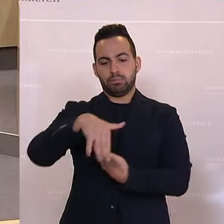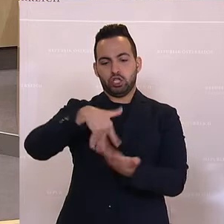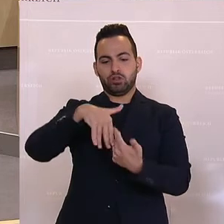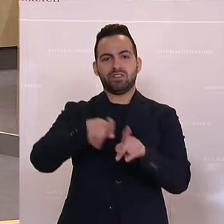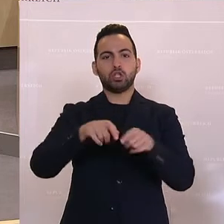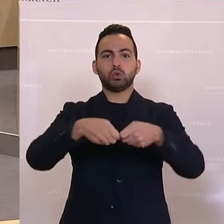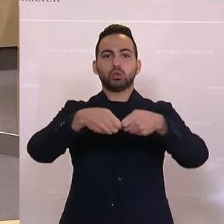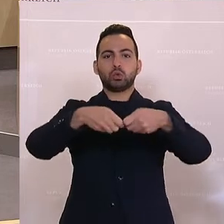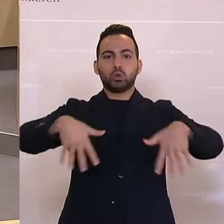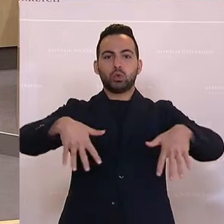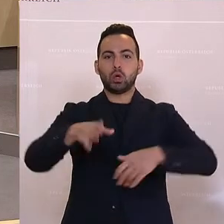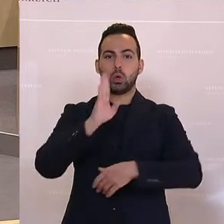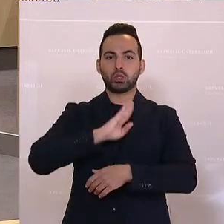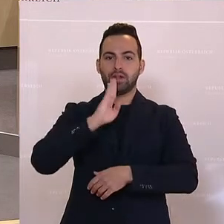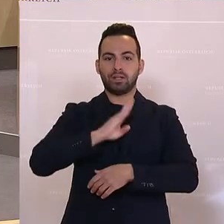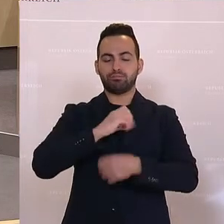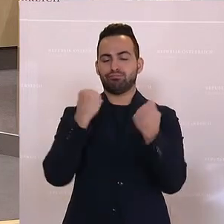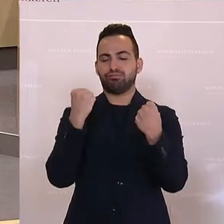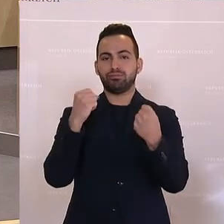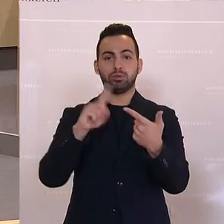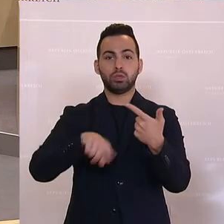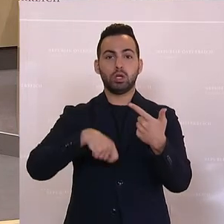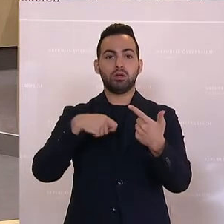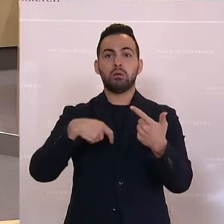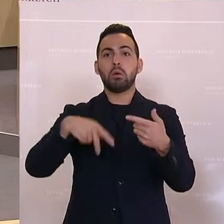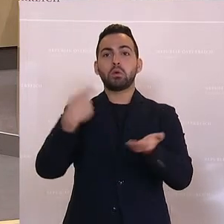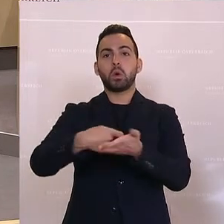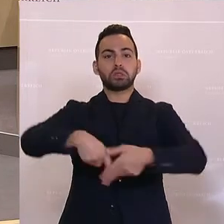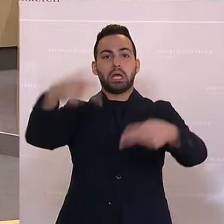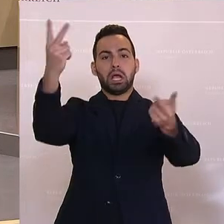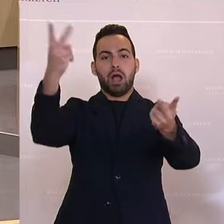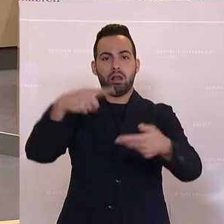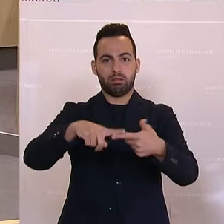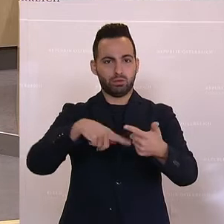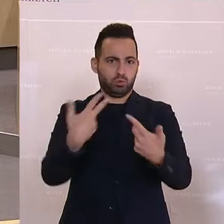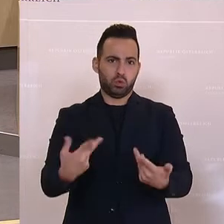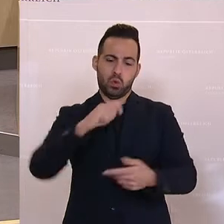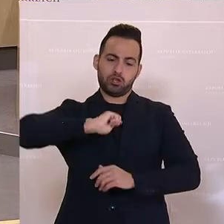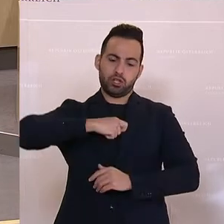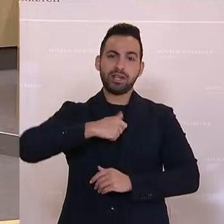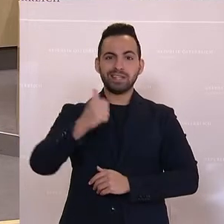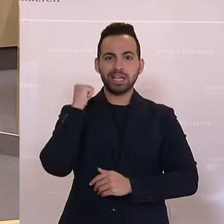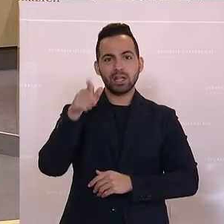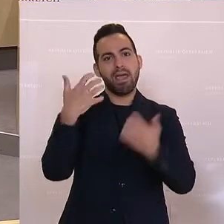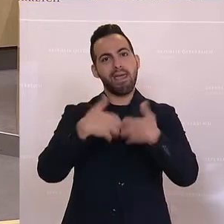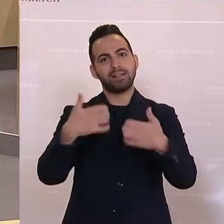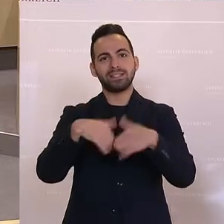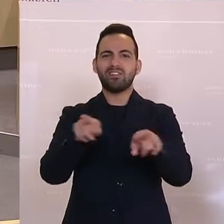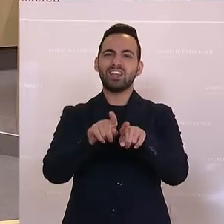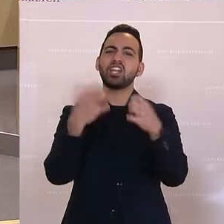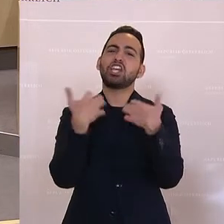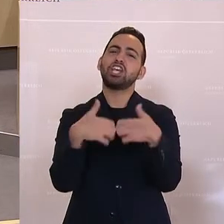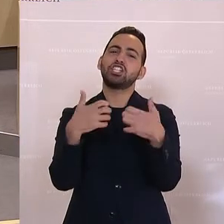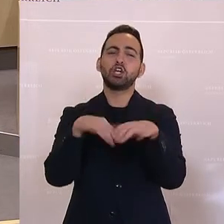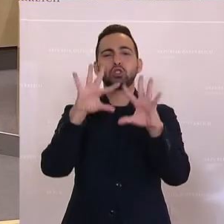Strukturkonservativismus und aus Kostes, was es wolle. Und die Geschichte, die Sie uns gestern erzählt haben, diese Geschichte, diese